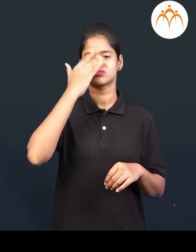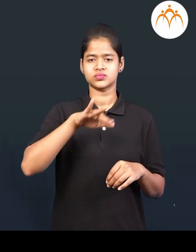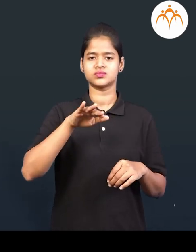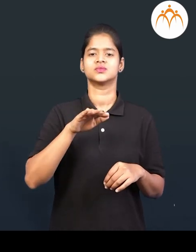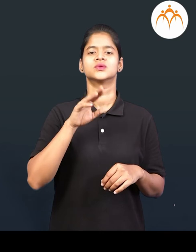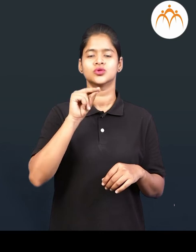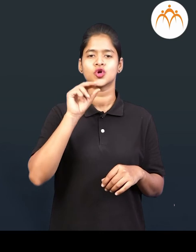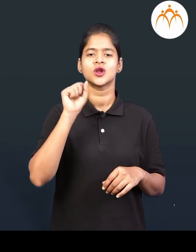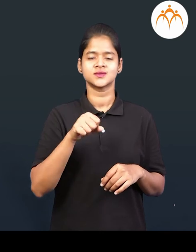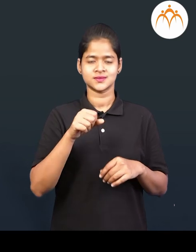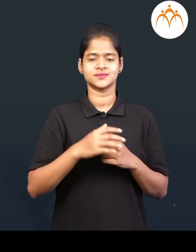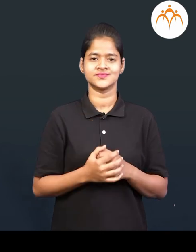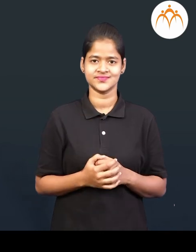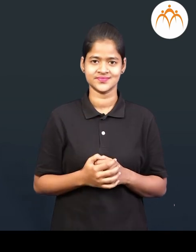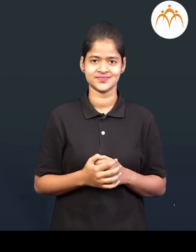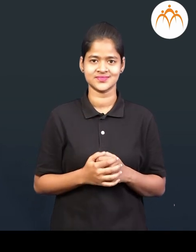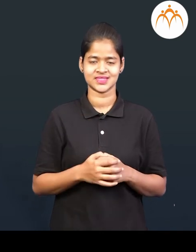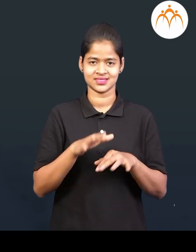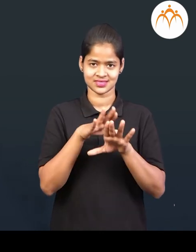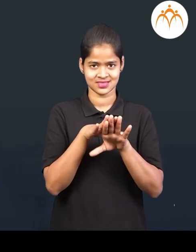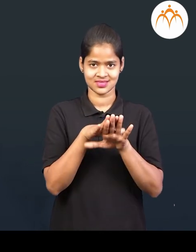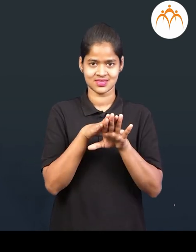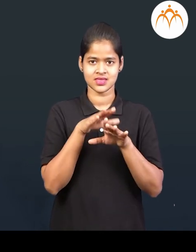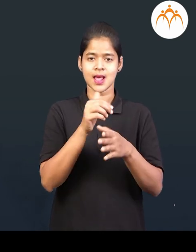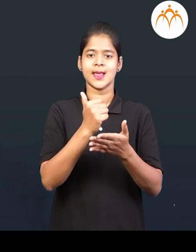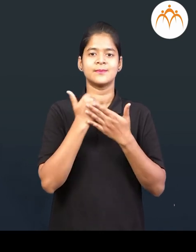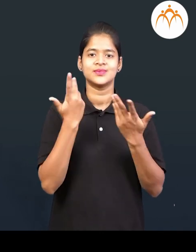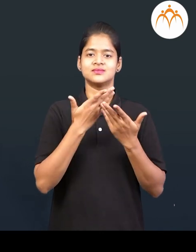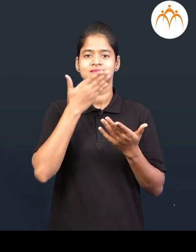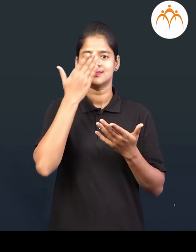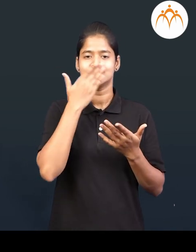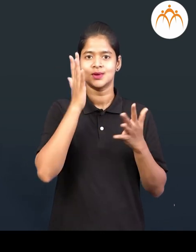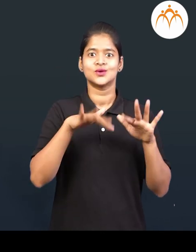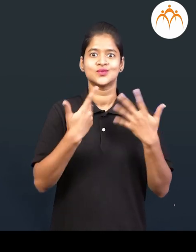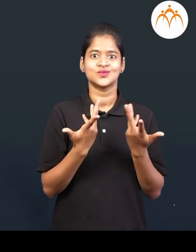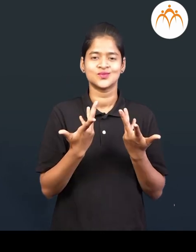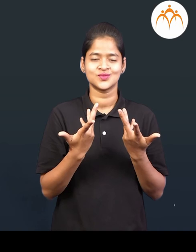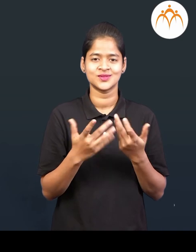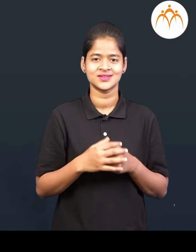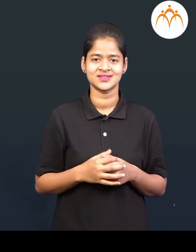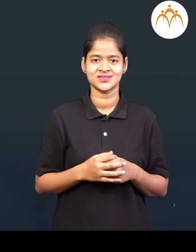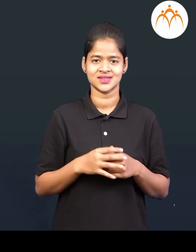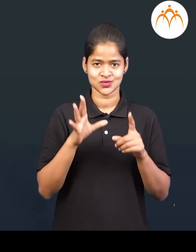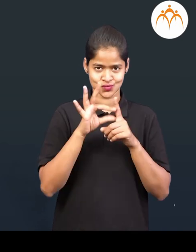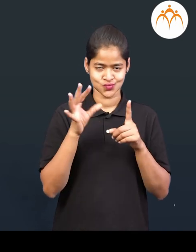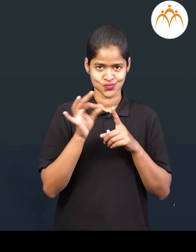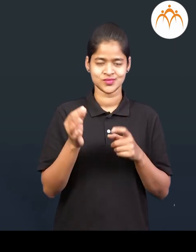करताथ का? मासे कशाद वारे श्वसन करताथ? कृती,